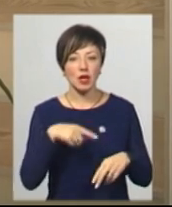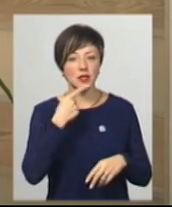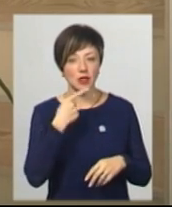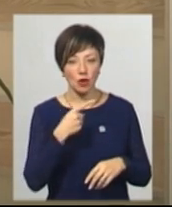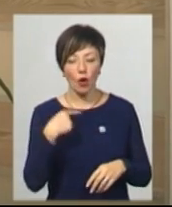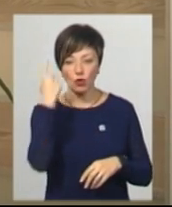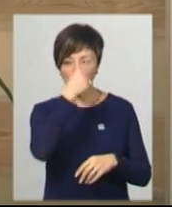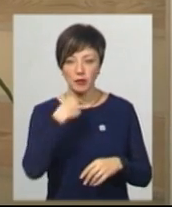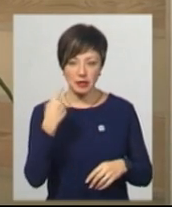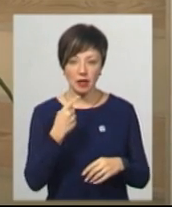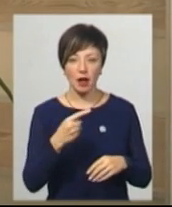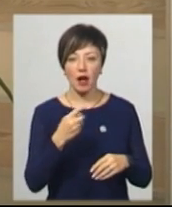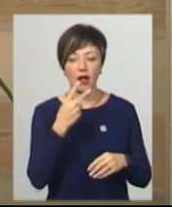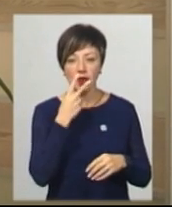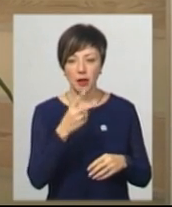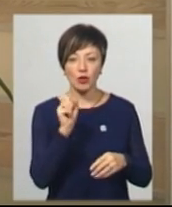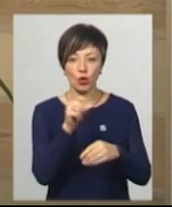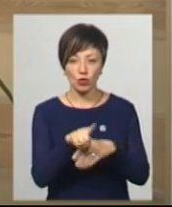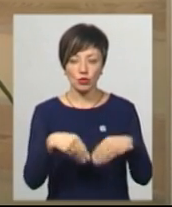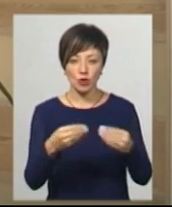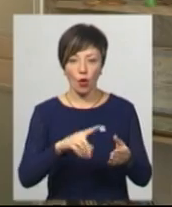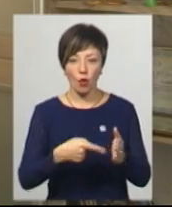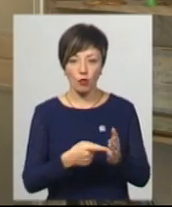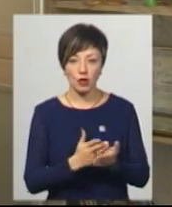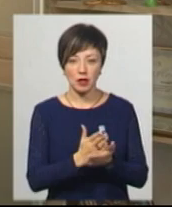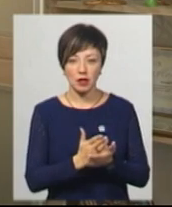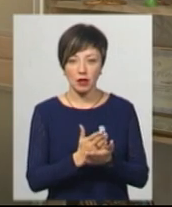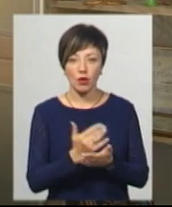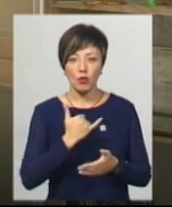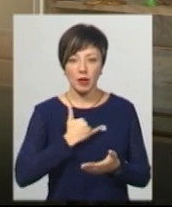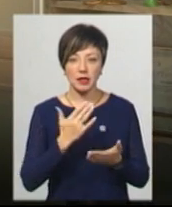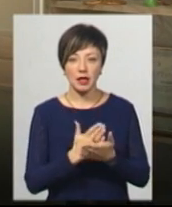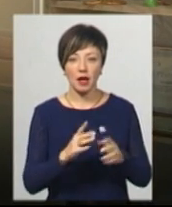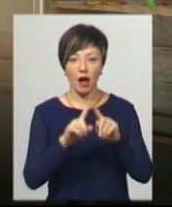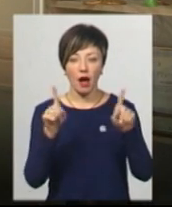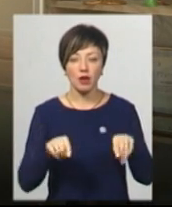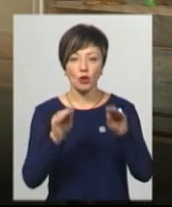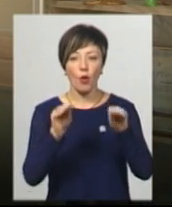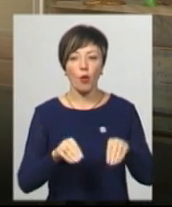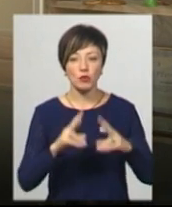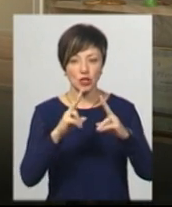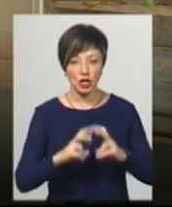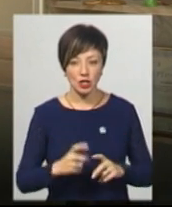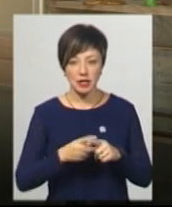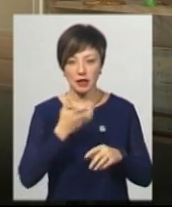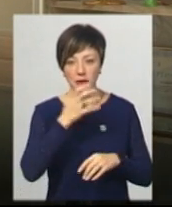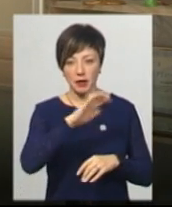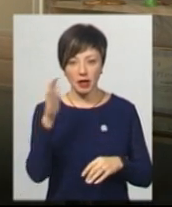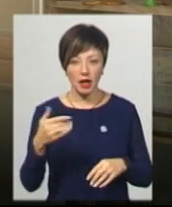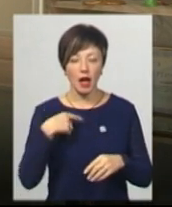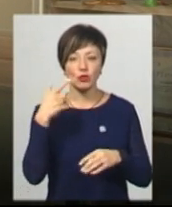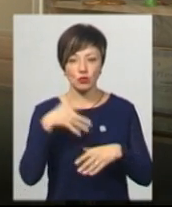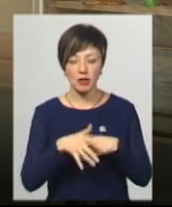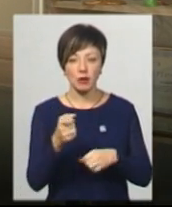каже, особисто теплиць не оглядала, але дала таке доручення комунальникам. В мене вже є акубстеження тих теплиць, і я зрозуміла, що там нічого не